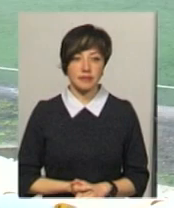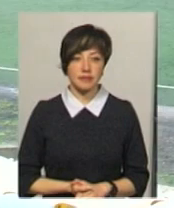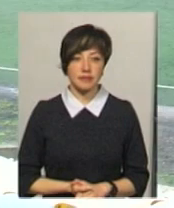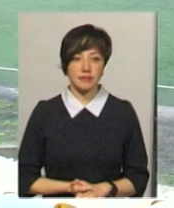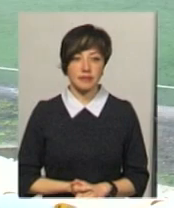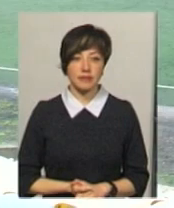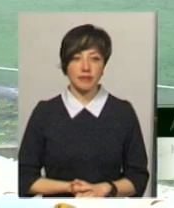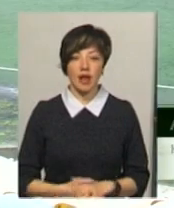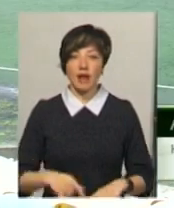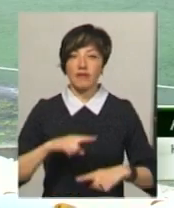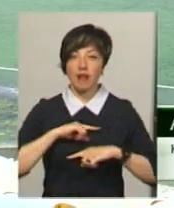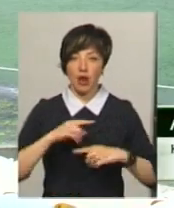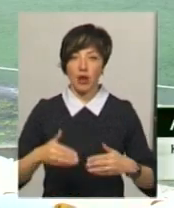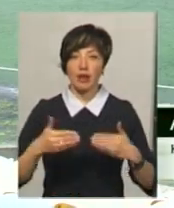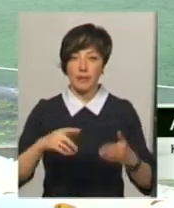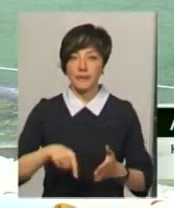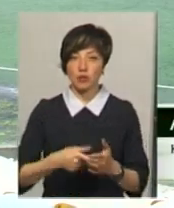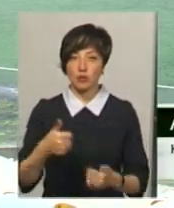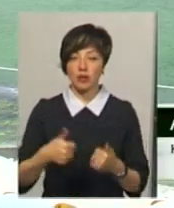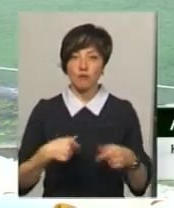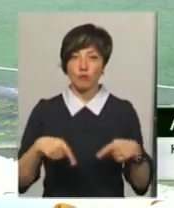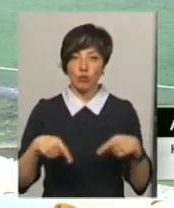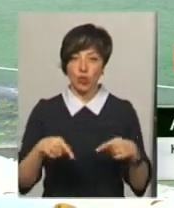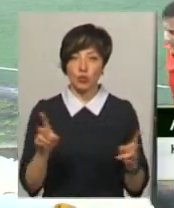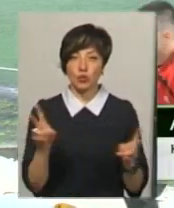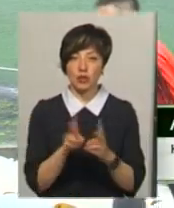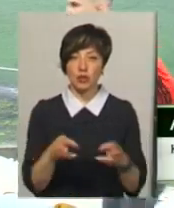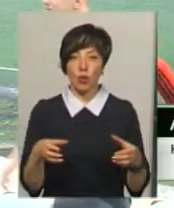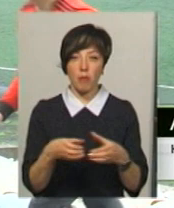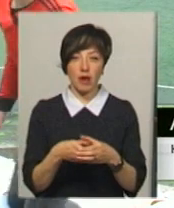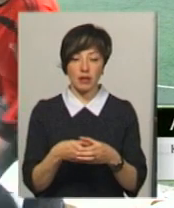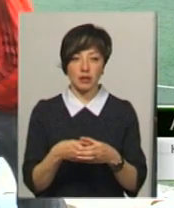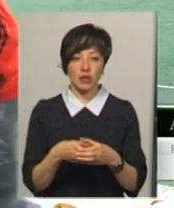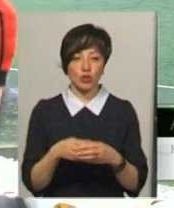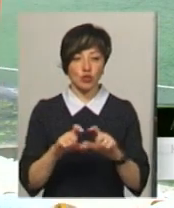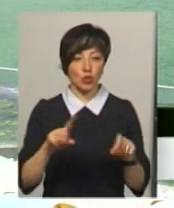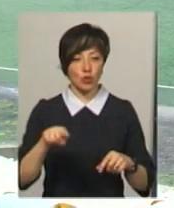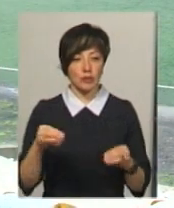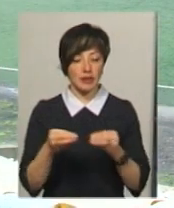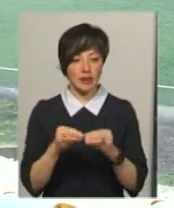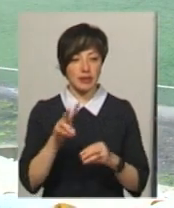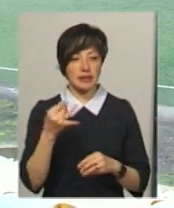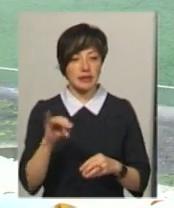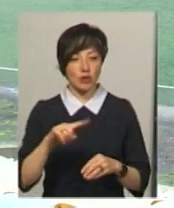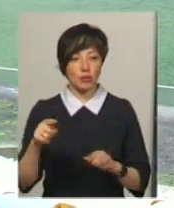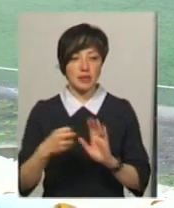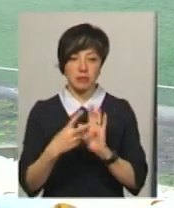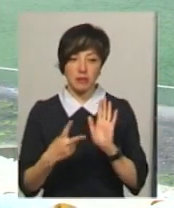На фінальному етапі міської спартакади з футболу устріювся команди школи номер 10 і ліцею номер 17.